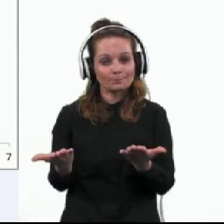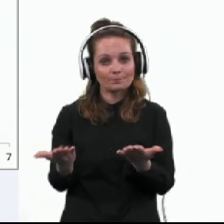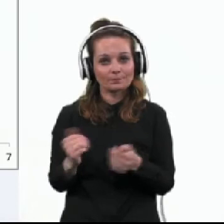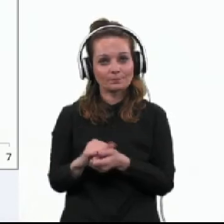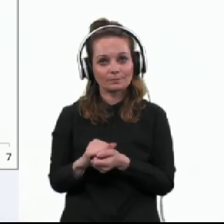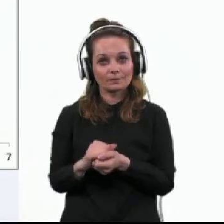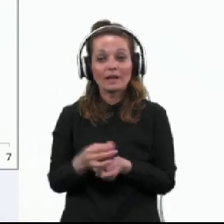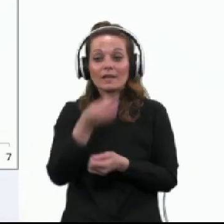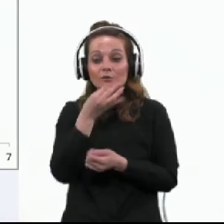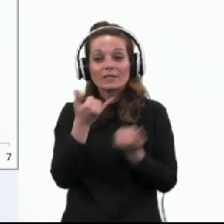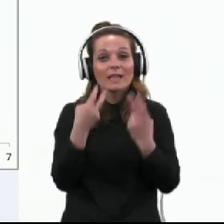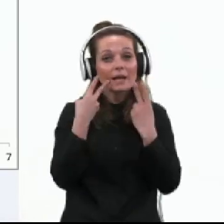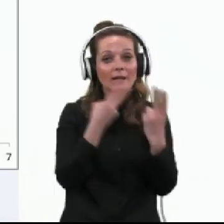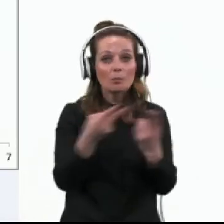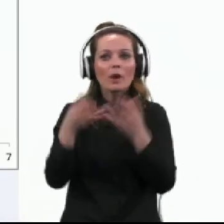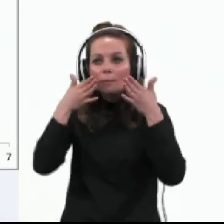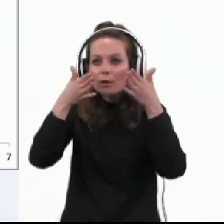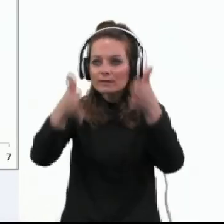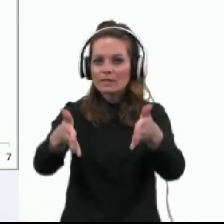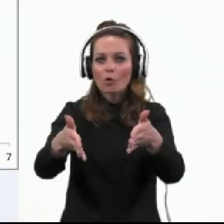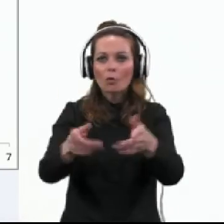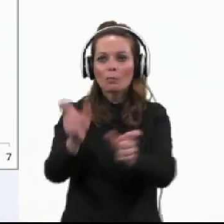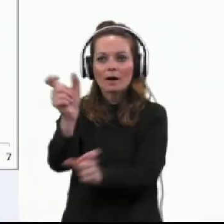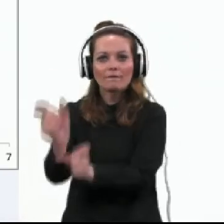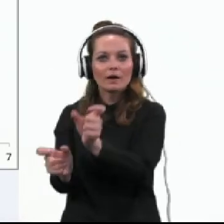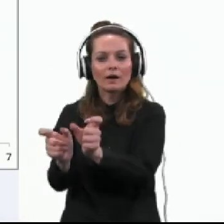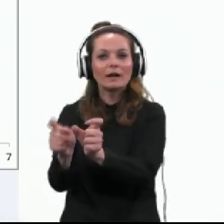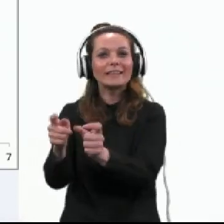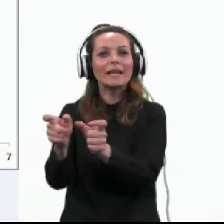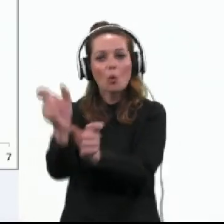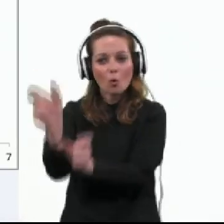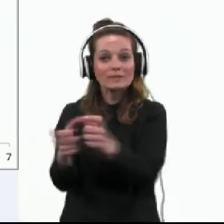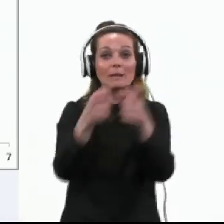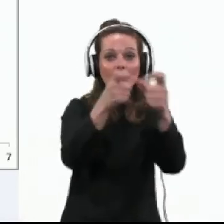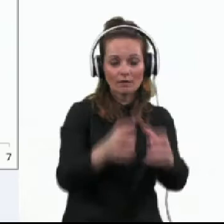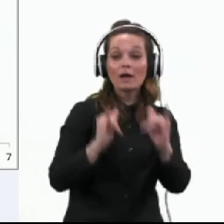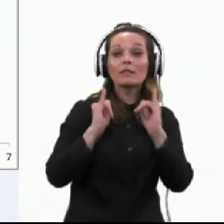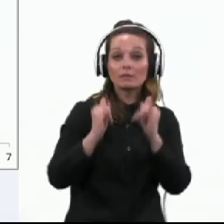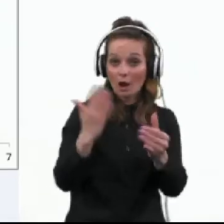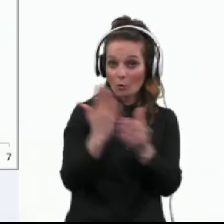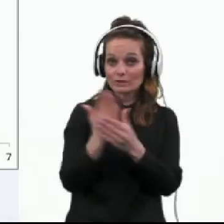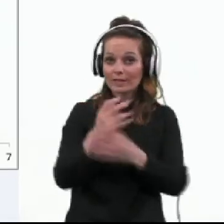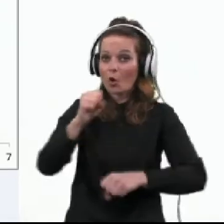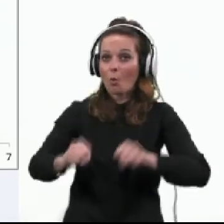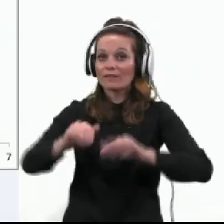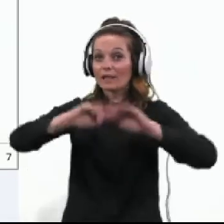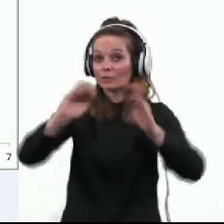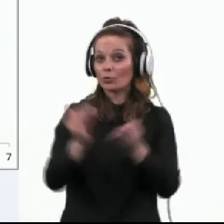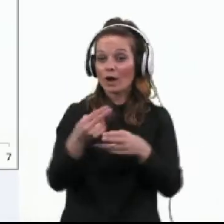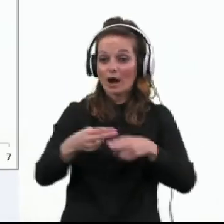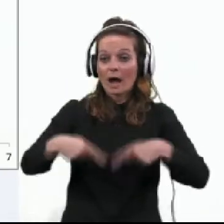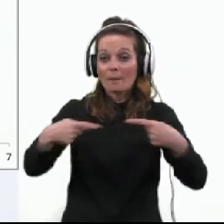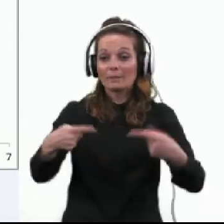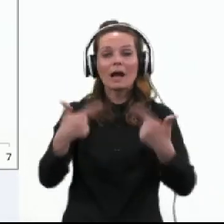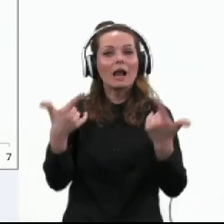Če pogledamo zaupanje v osebe institucije, da ustrezno obledujejo pandemijo, lahko